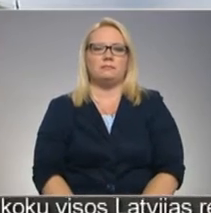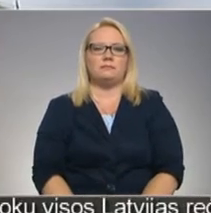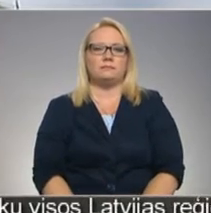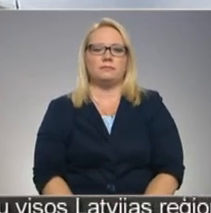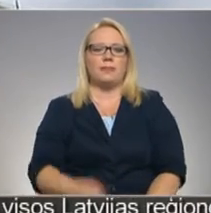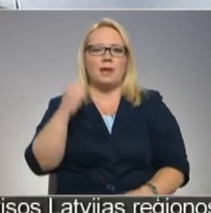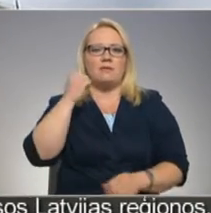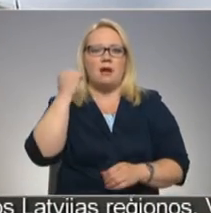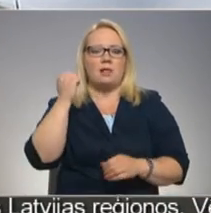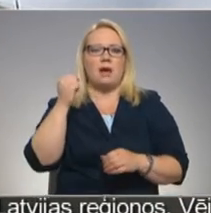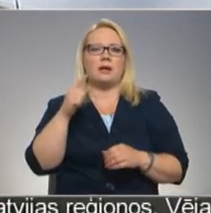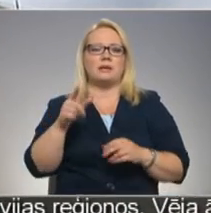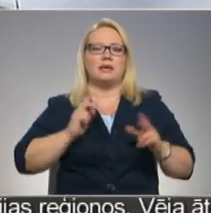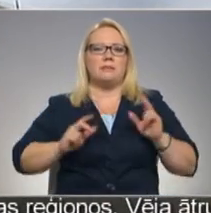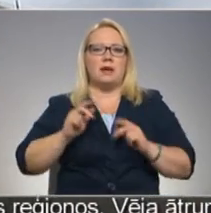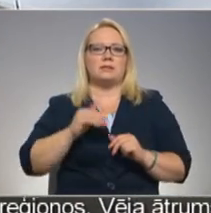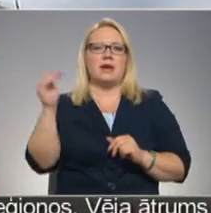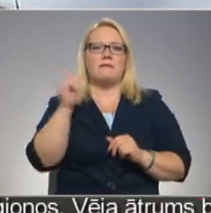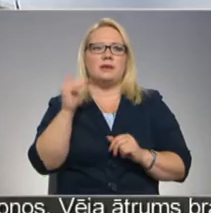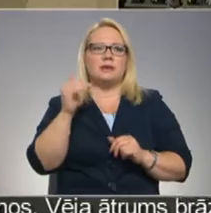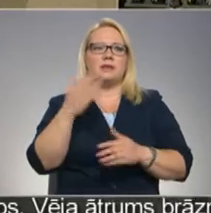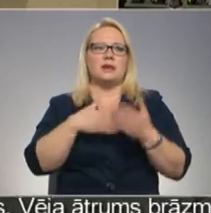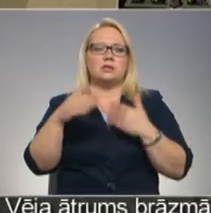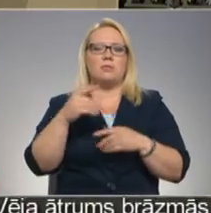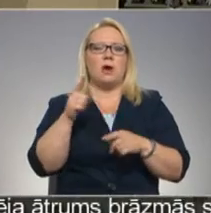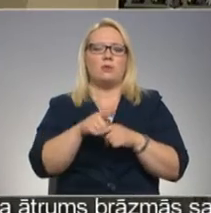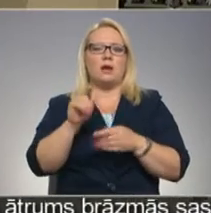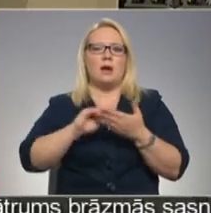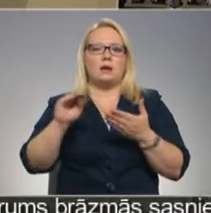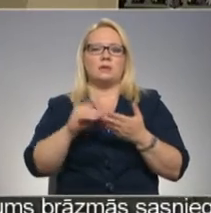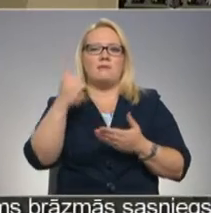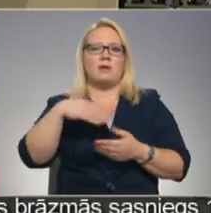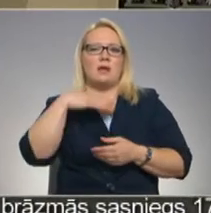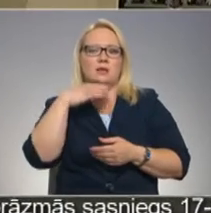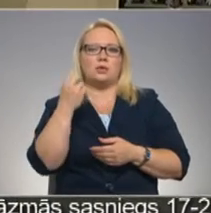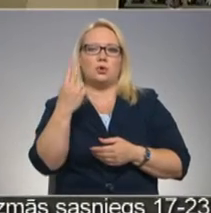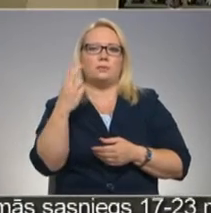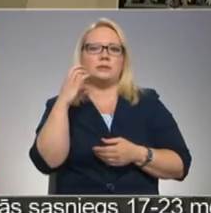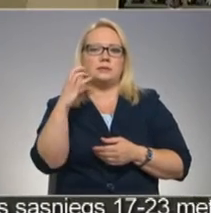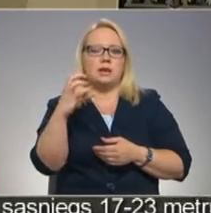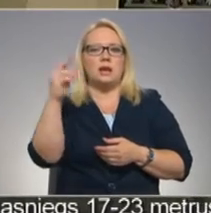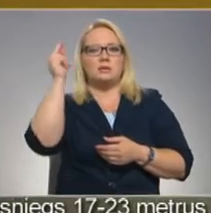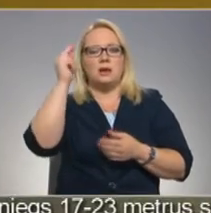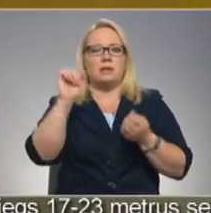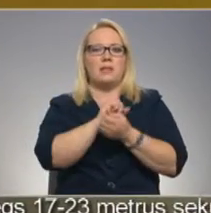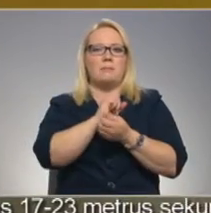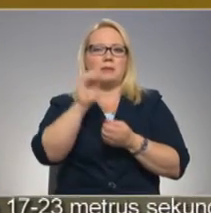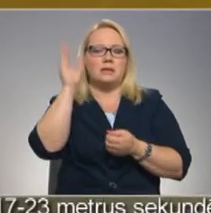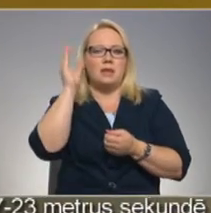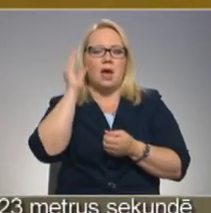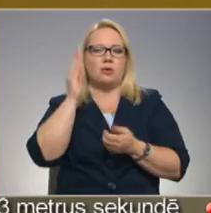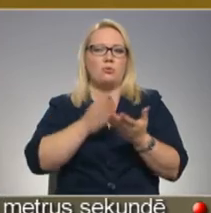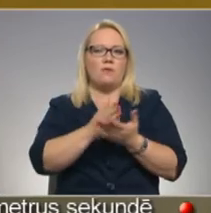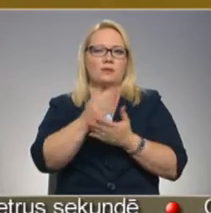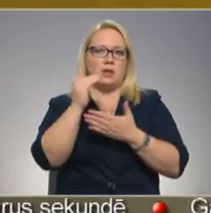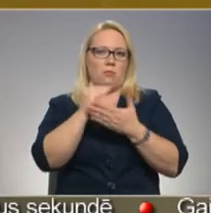Valmieras pārgaujas ģimnāzijā fizikas eksāmenu obligātā kārtā ir akstīja viena klase 12.c, kas mācās dabasināt no virziena programmā.